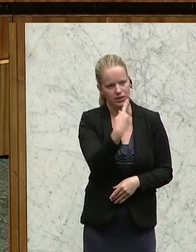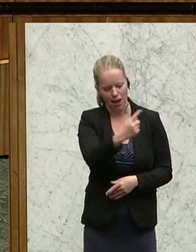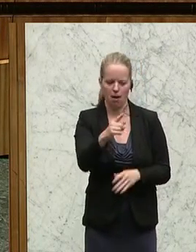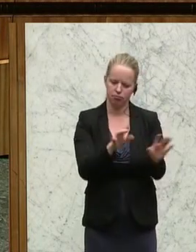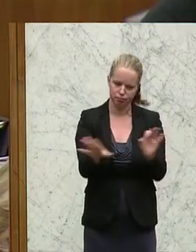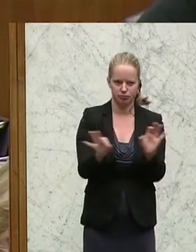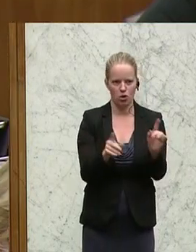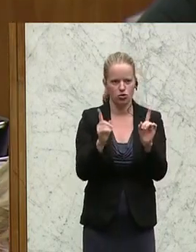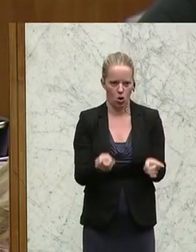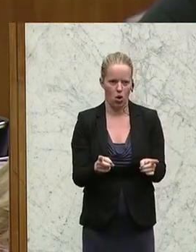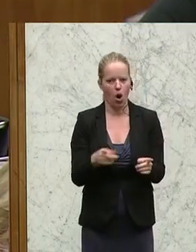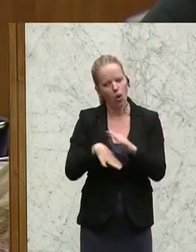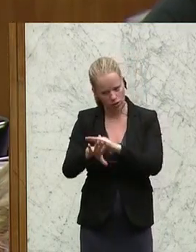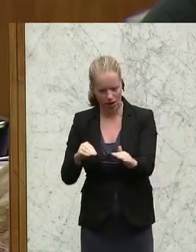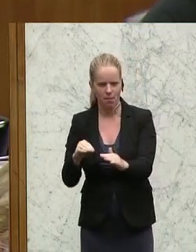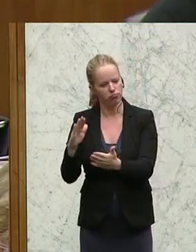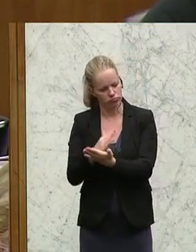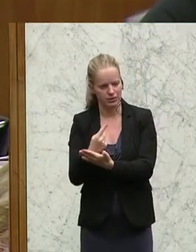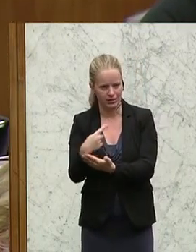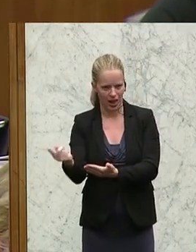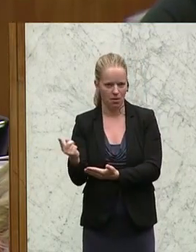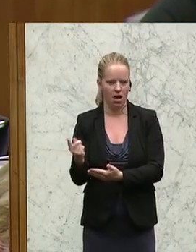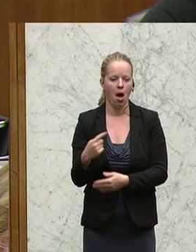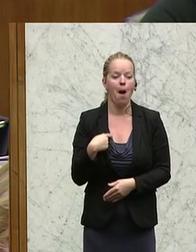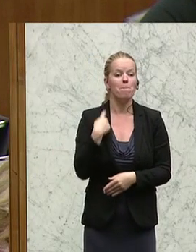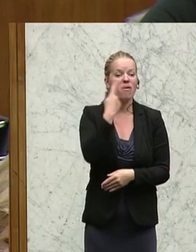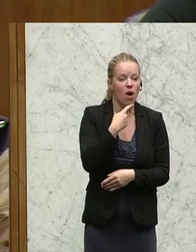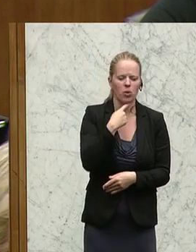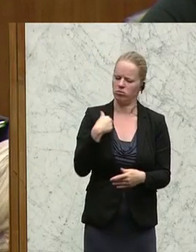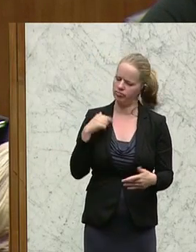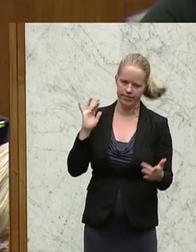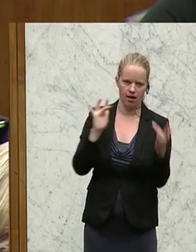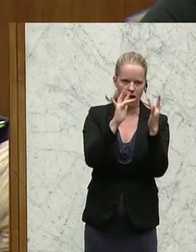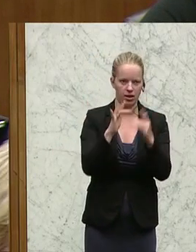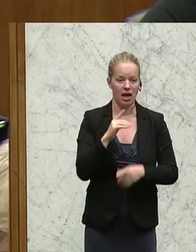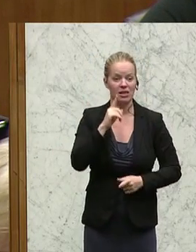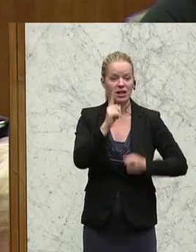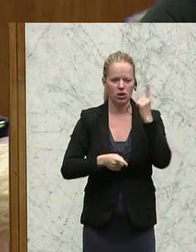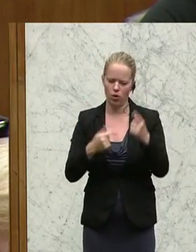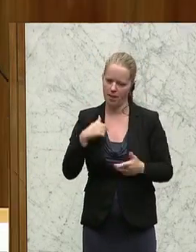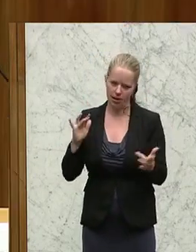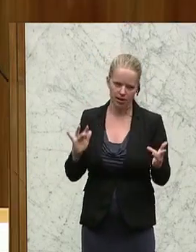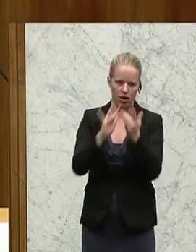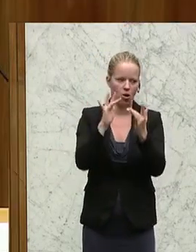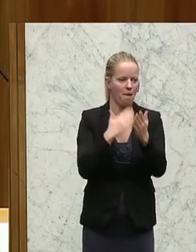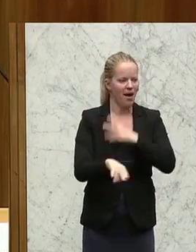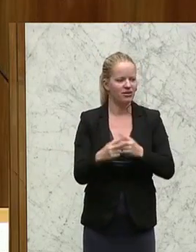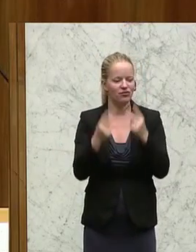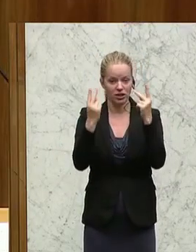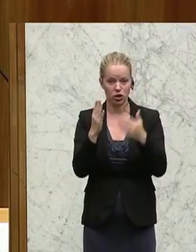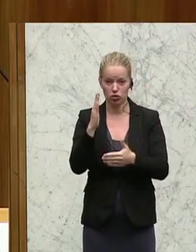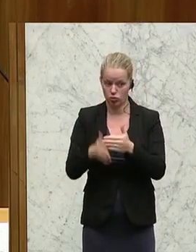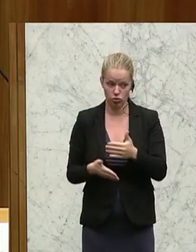wir sind gegen die Bevormundung und gegen diese Diktatur. Und das Allerwichtigste ist zum Schluss, das Allerwichtigste ist zum Schluss.